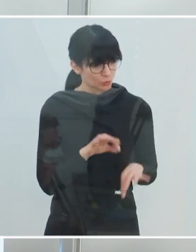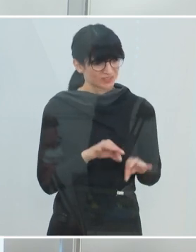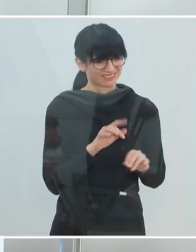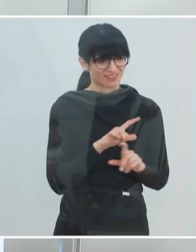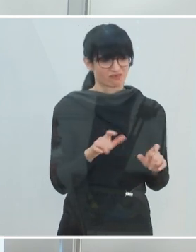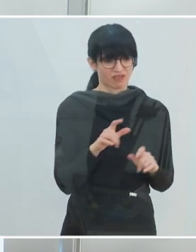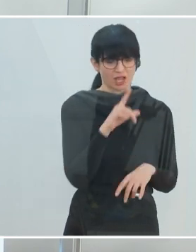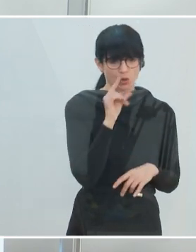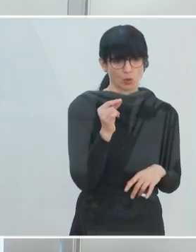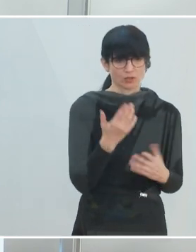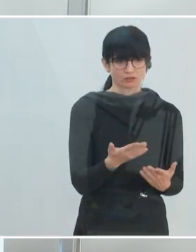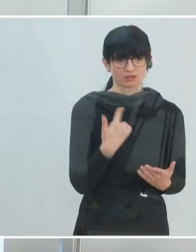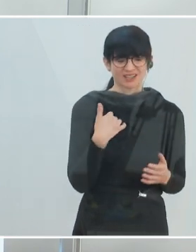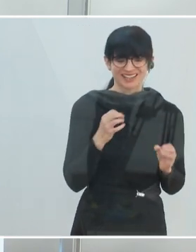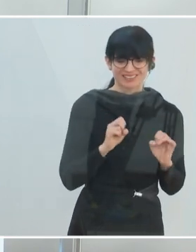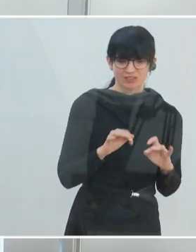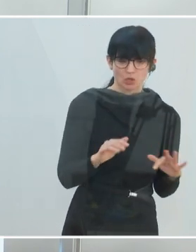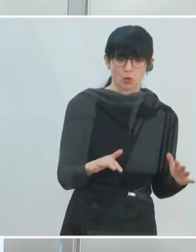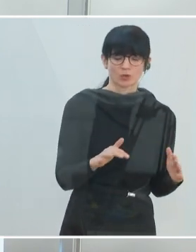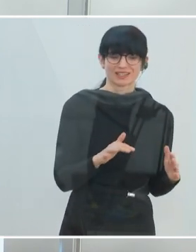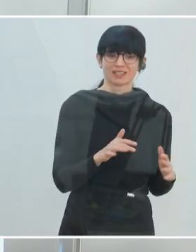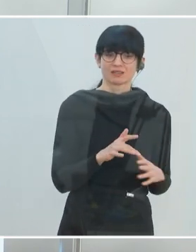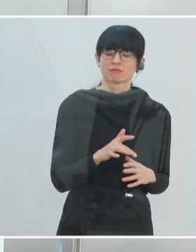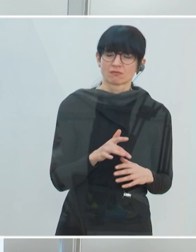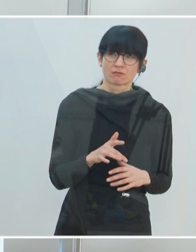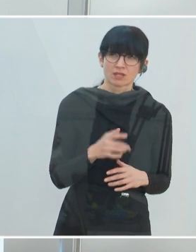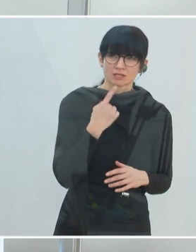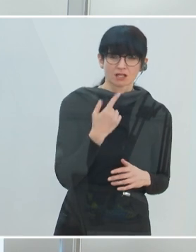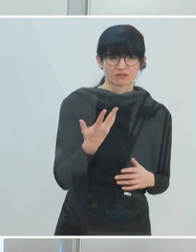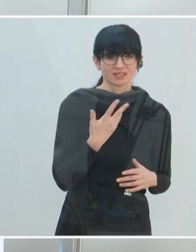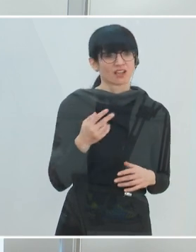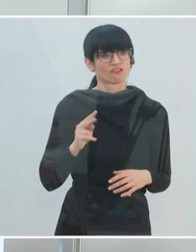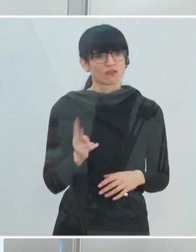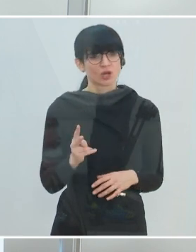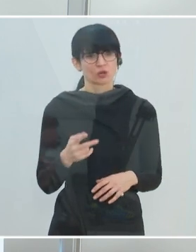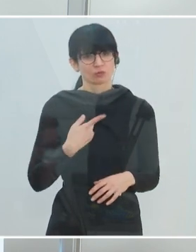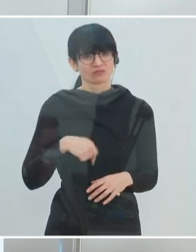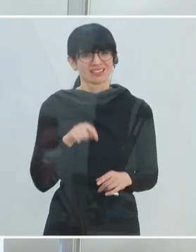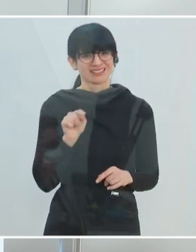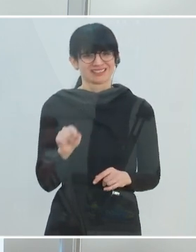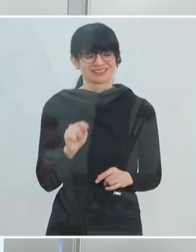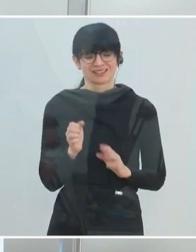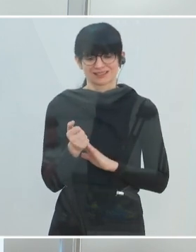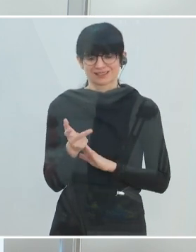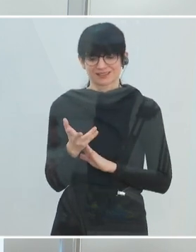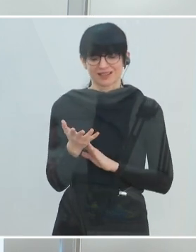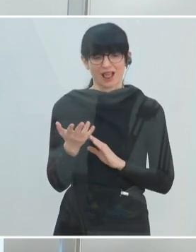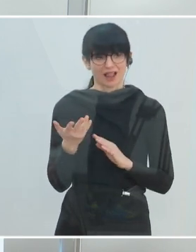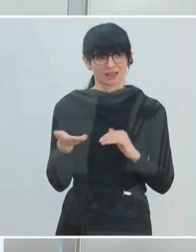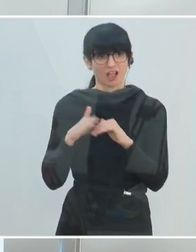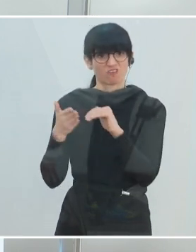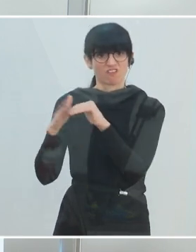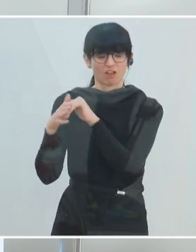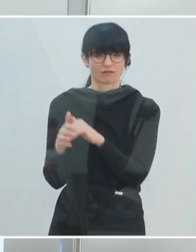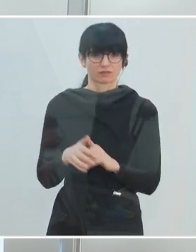Fachleute im Bereich der Virologie geht derzeit in die Richtung, warum haben wir diese steigenden Zahlen im Augenblick. Da gibt es ja zwei